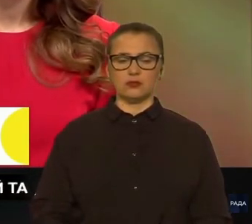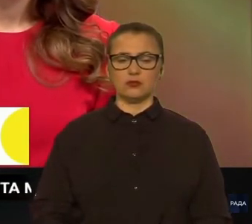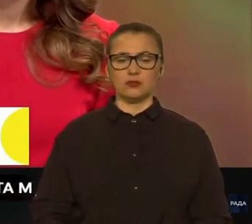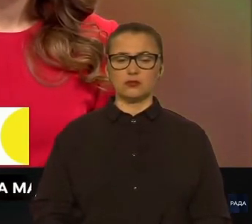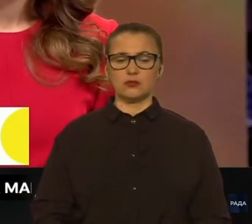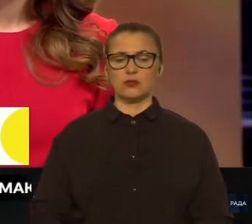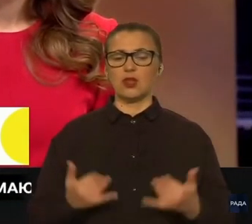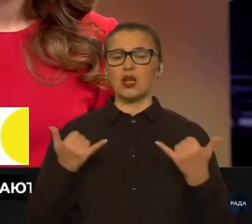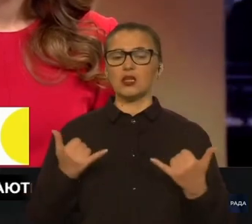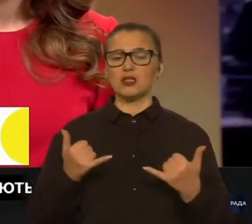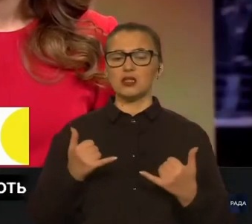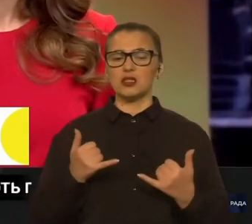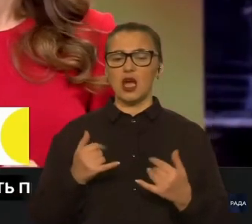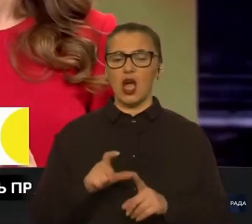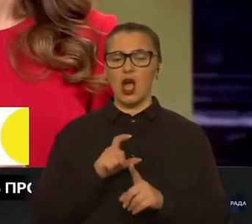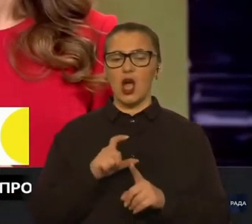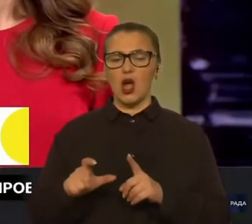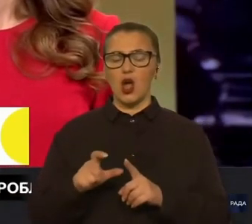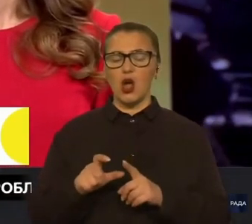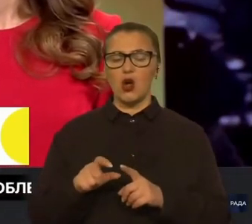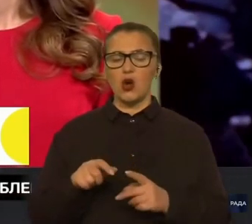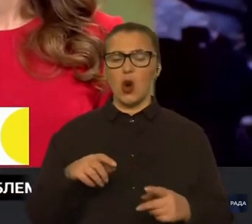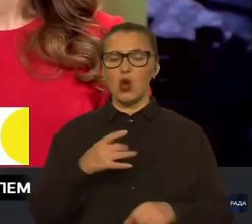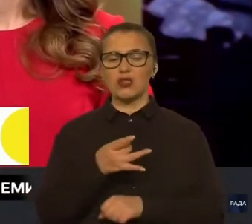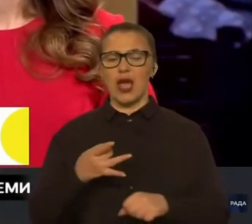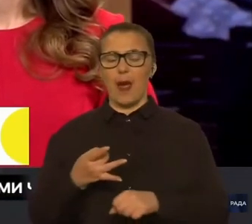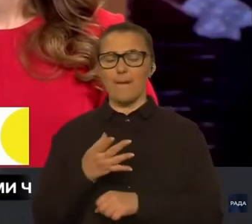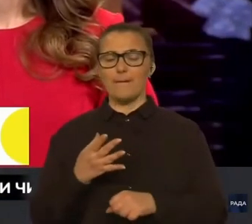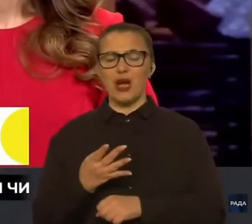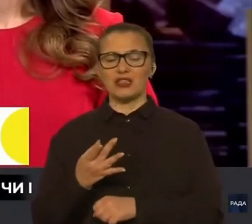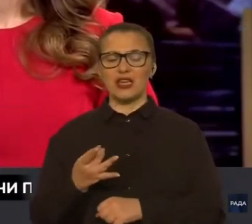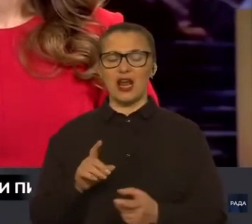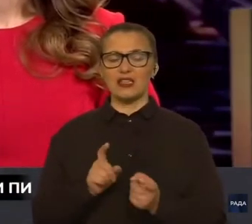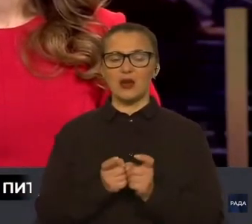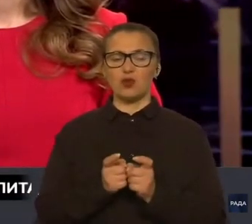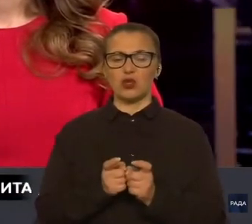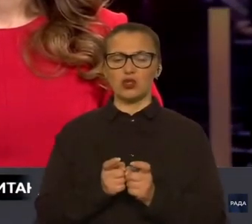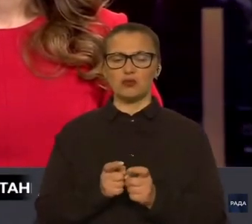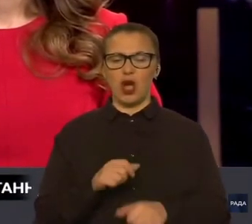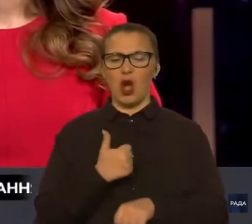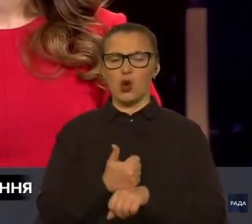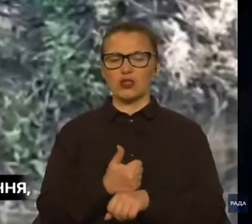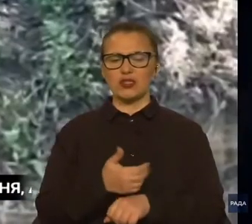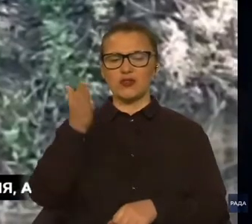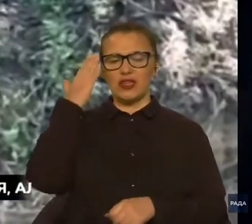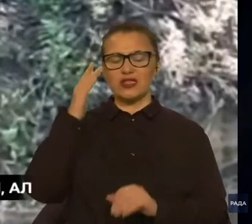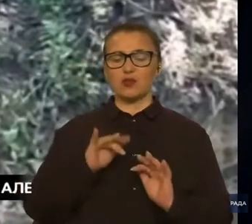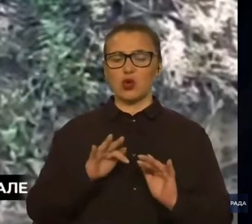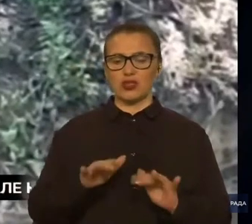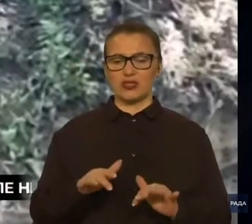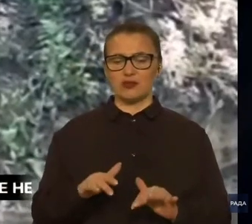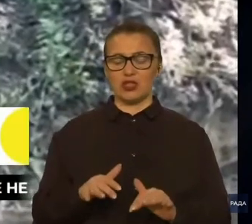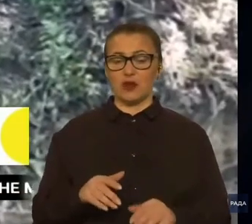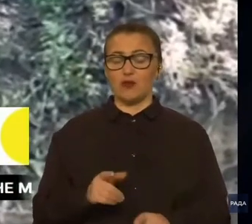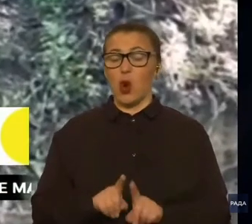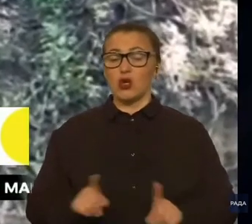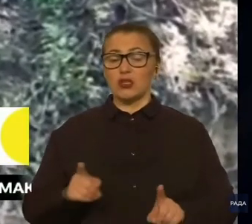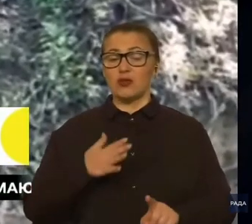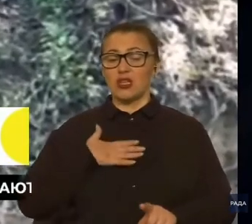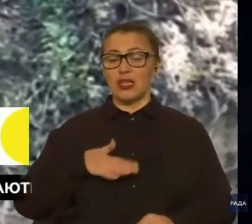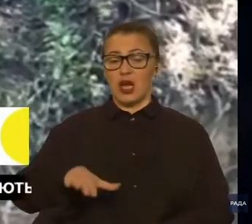Наразі контрбатарейна боротьба – основний спосіб протидії сил оборони Півдня, оскільки особливість нашої зони